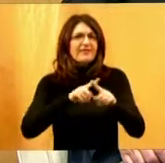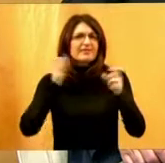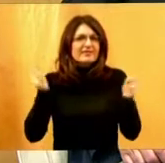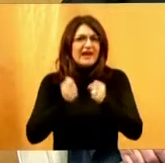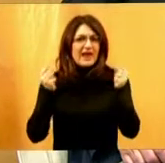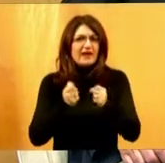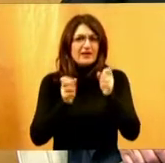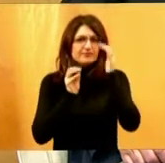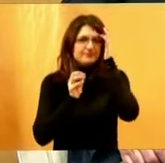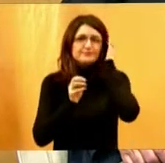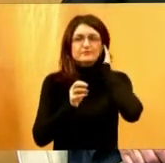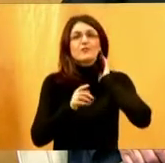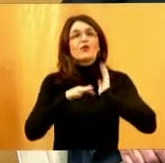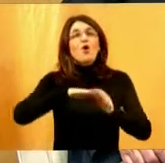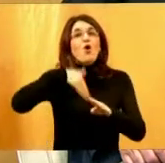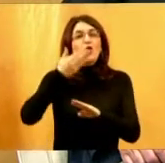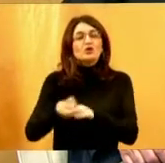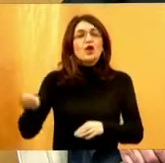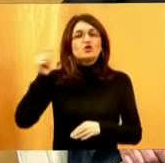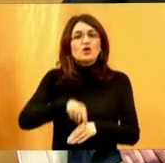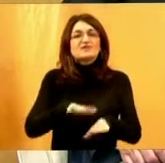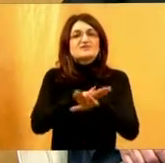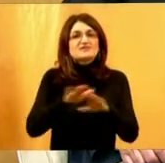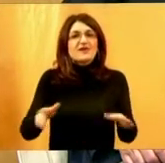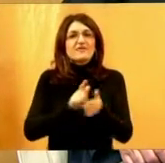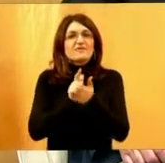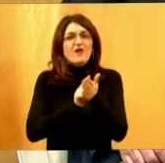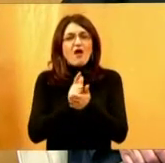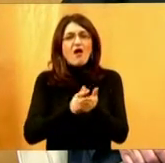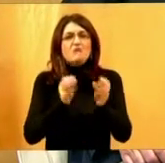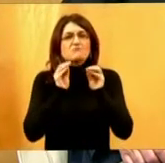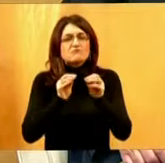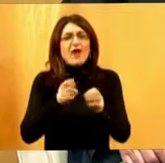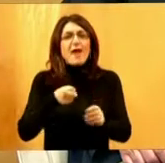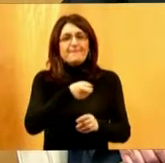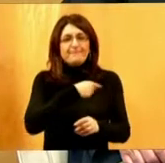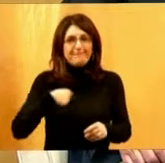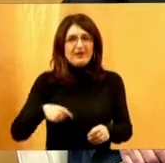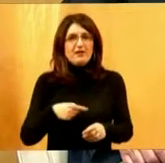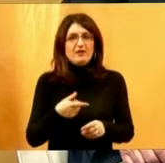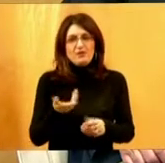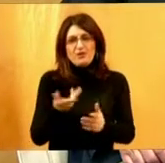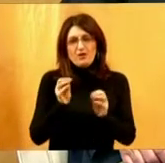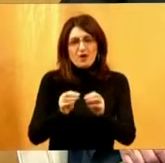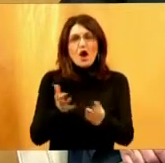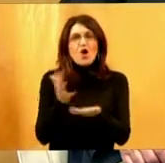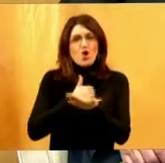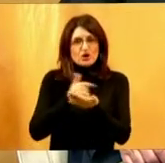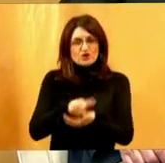sa instruktorom, dolazi ona završna faza obuke nas korisnika za korištenje psa.